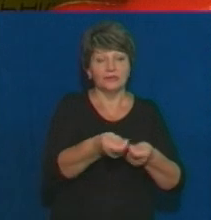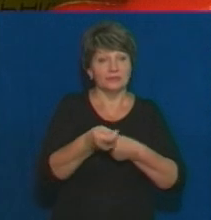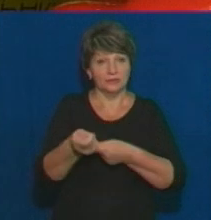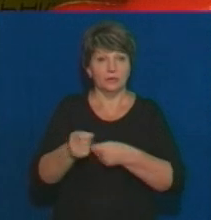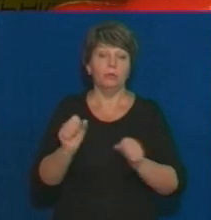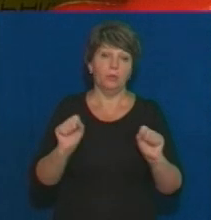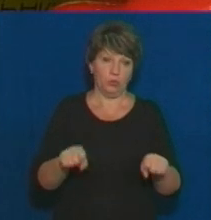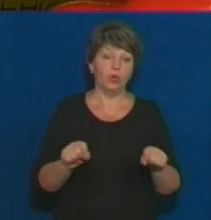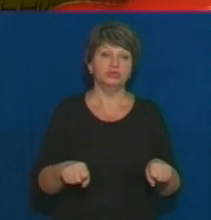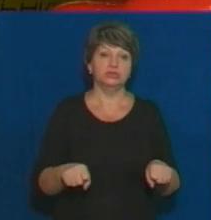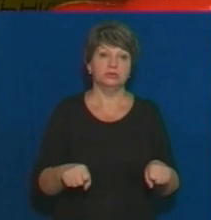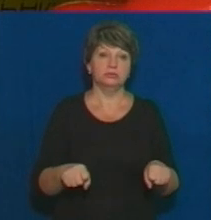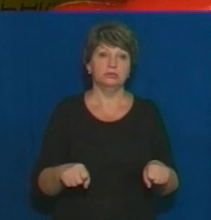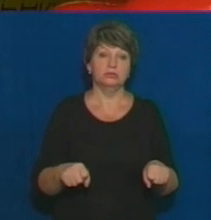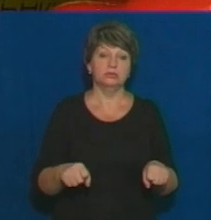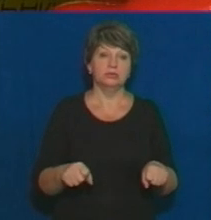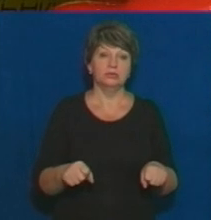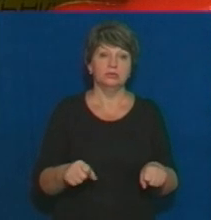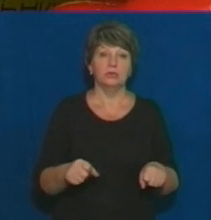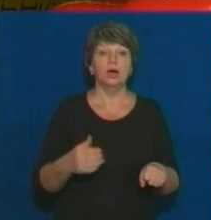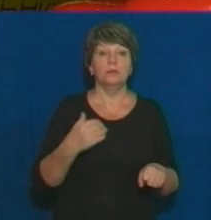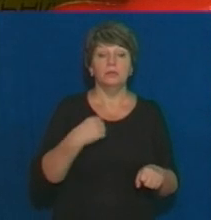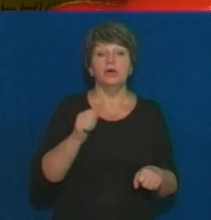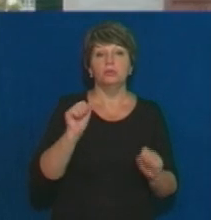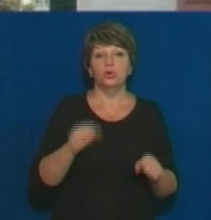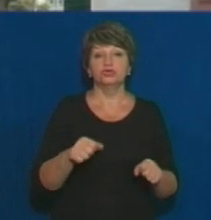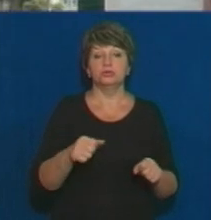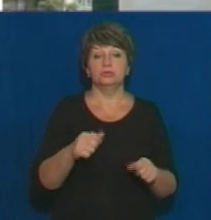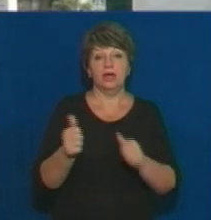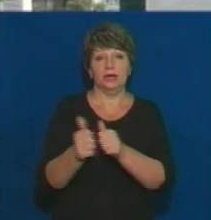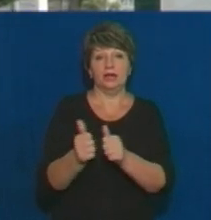Звісно, зараз це ОТГ, то ми в Зелений Ріг можемо поїхати.